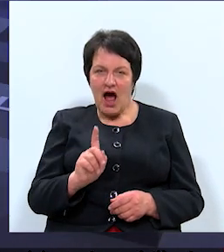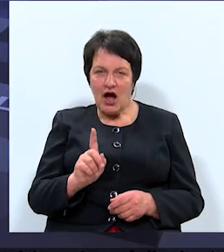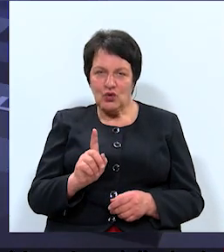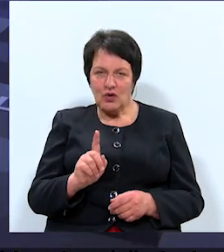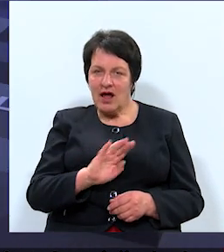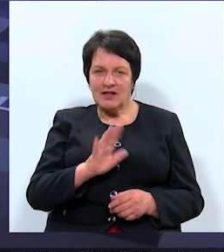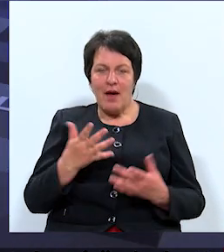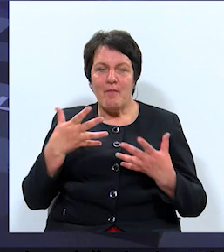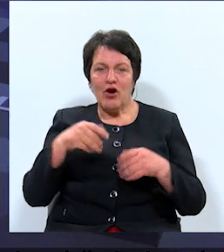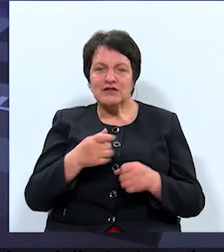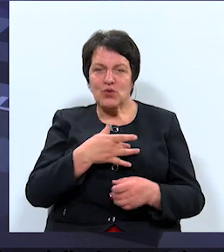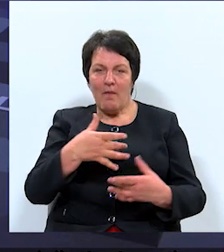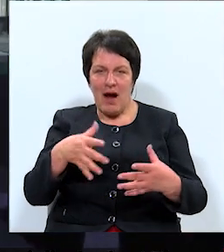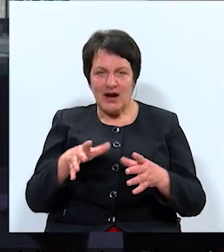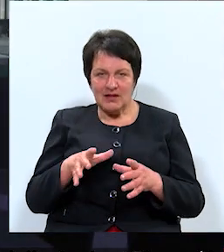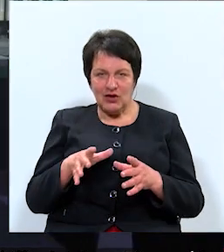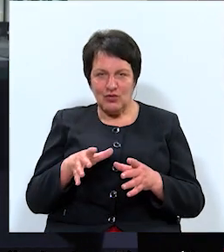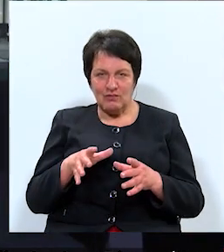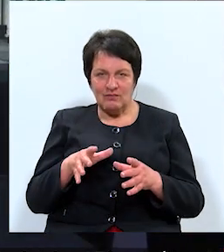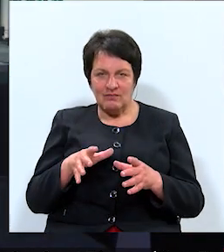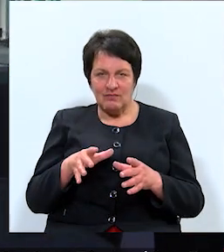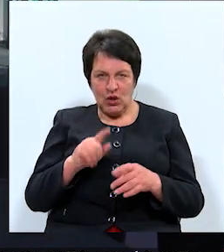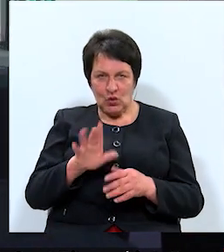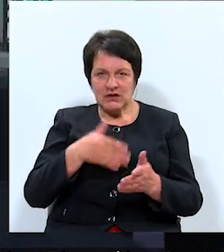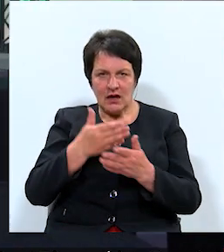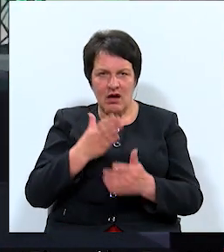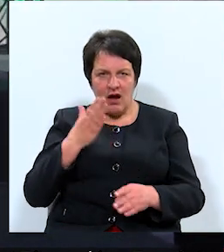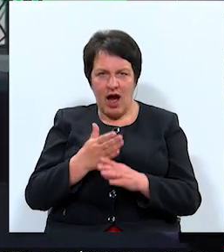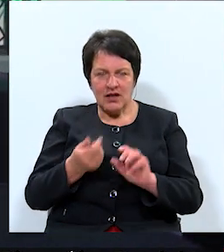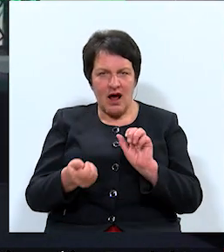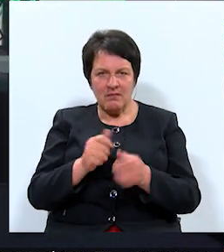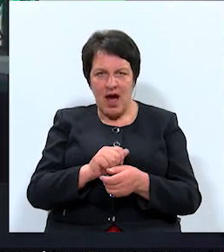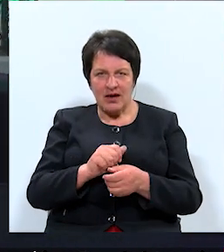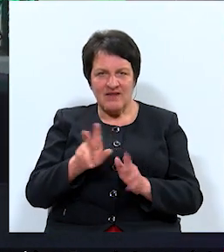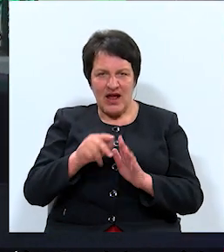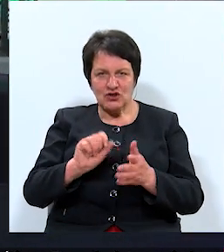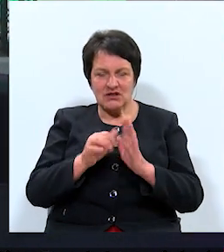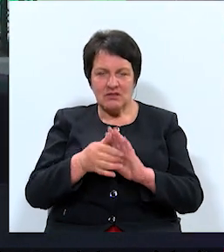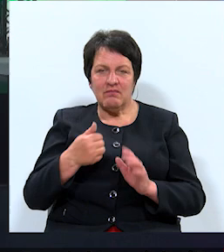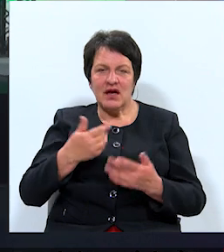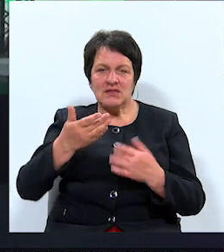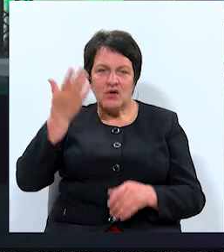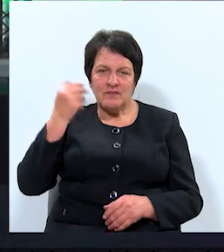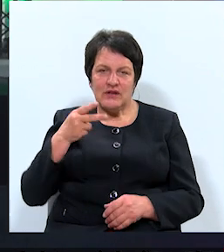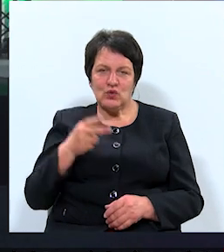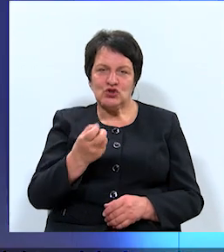Iedzīvotāju, ne politisko partiju. Jūs ierosināt kardināli mainīt vēlēšanas istēmē? Mēs to jau ierosinājām saimā 2012. gadā